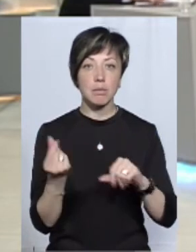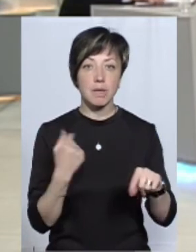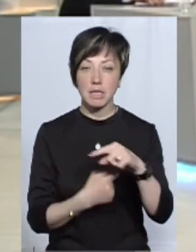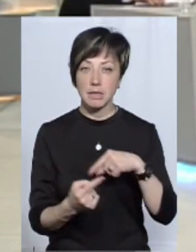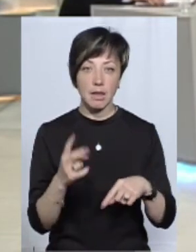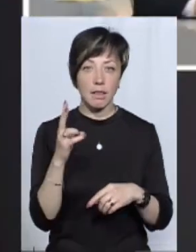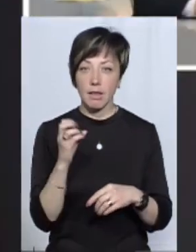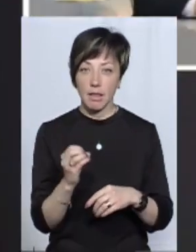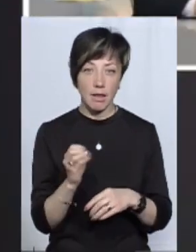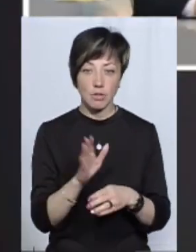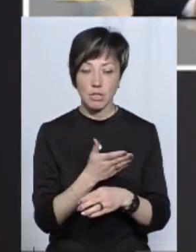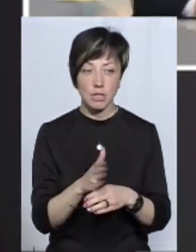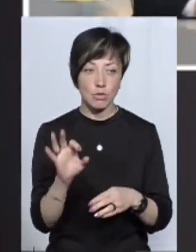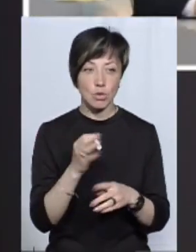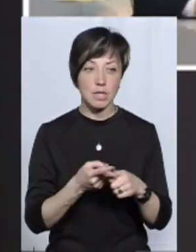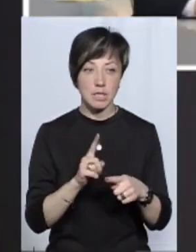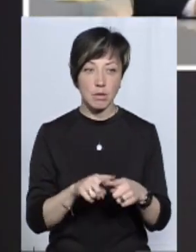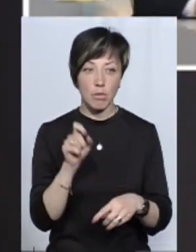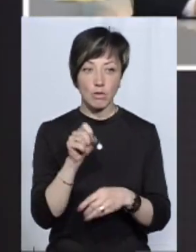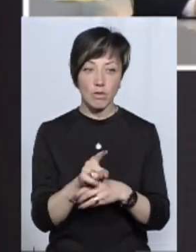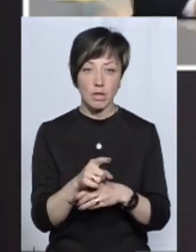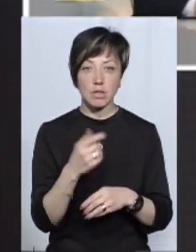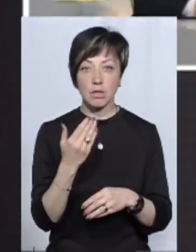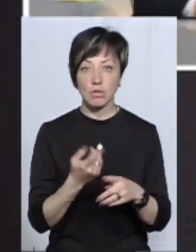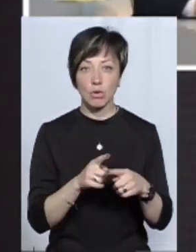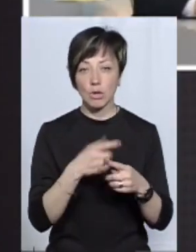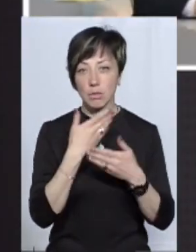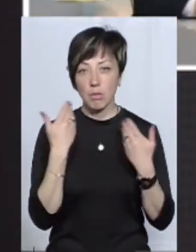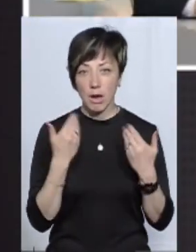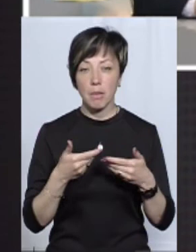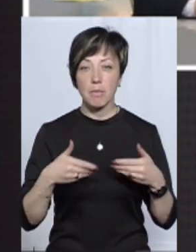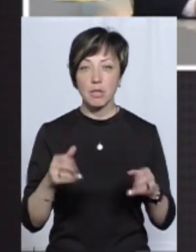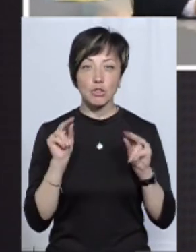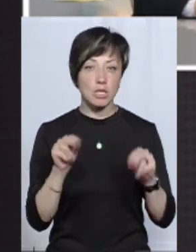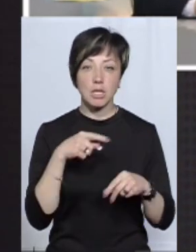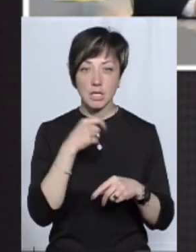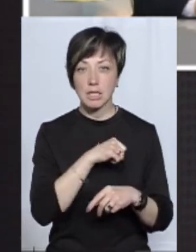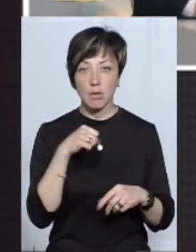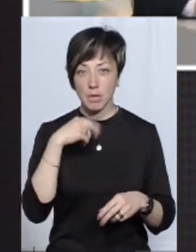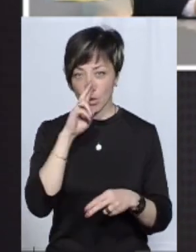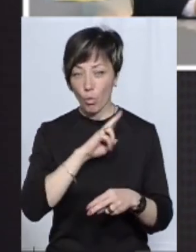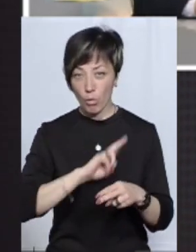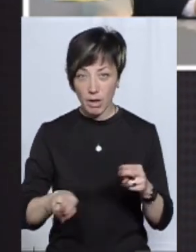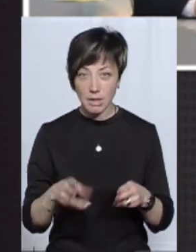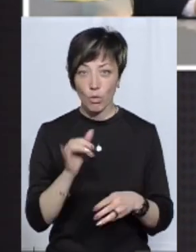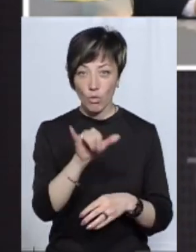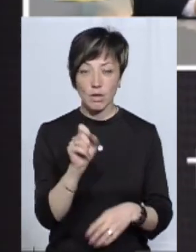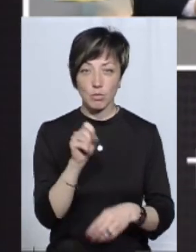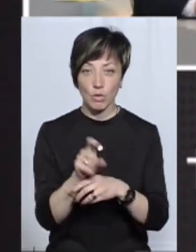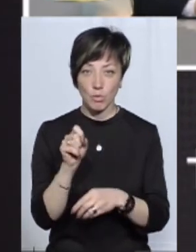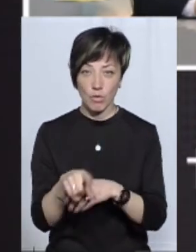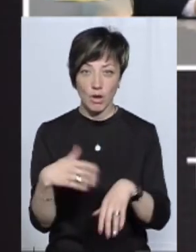Не, скажімо, не в частині, що це є в повноваженнях, а цього немає. Ми вже, чесно кажучи, і самі загубилися, які